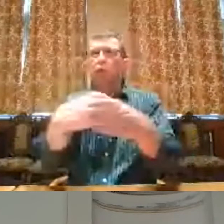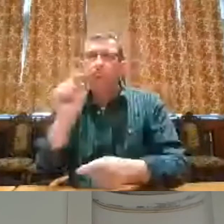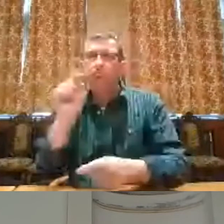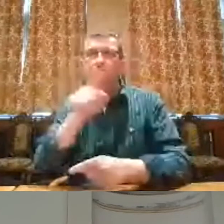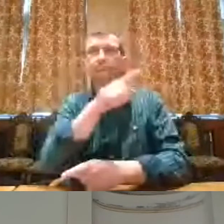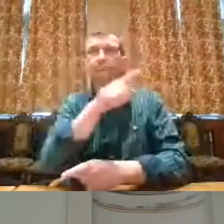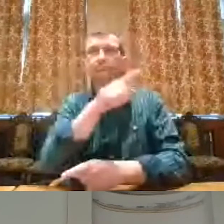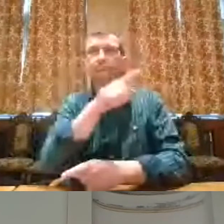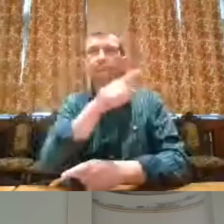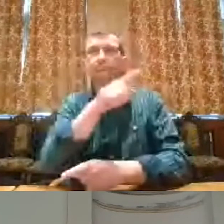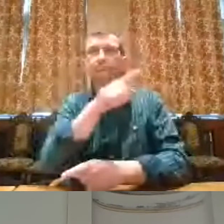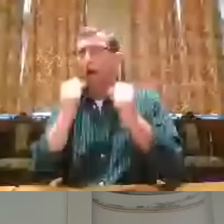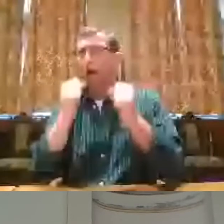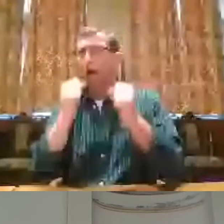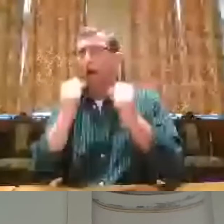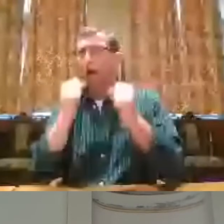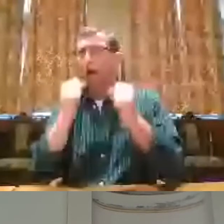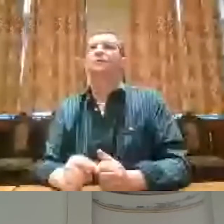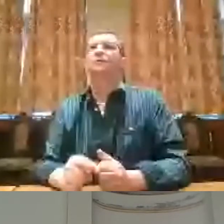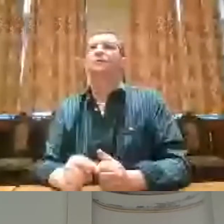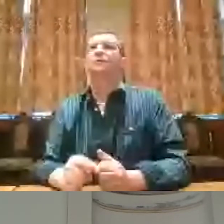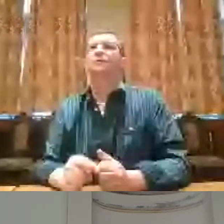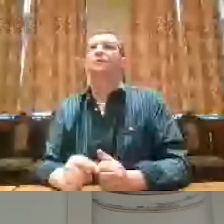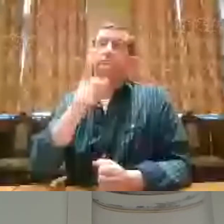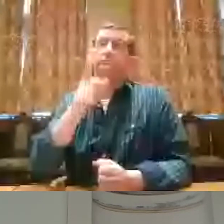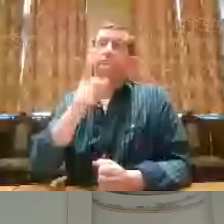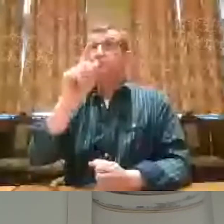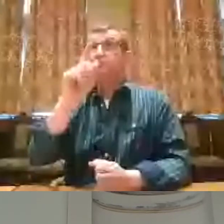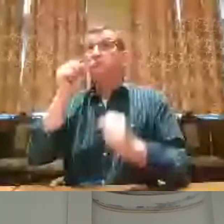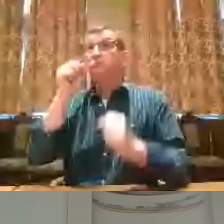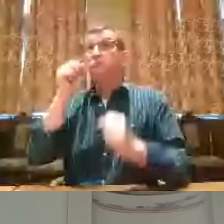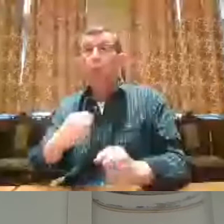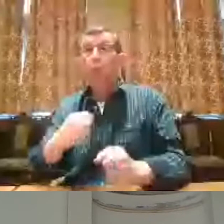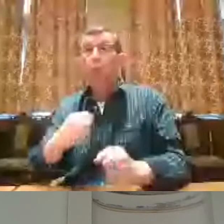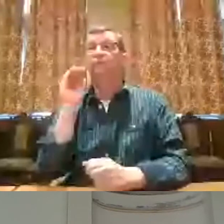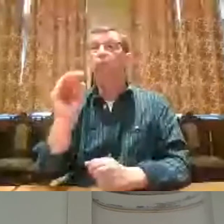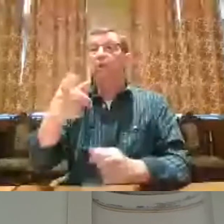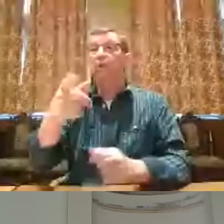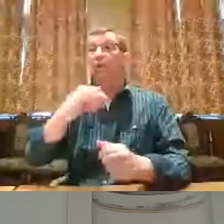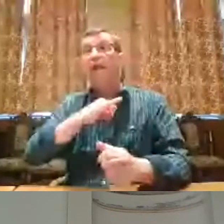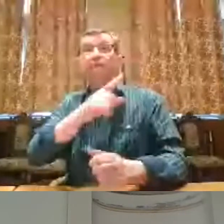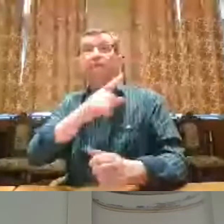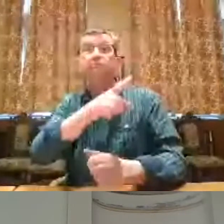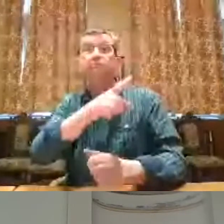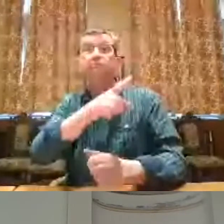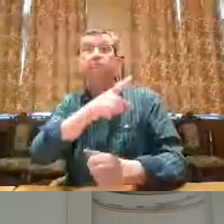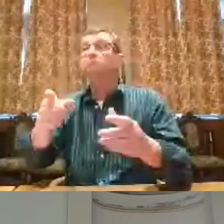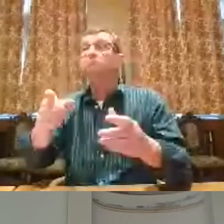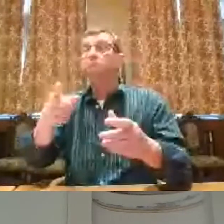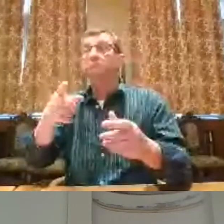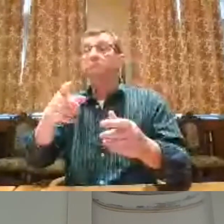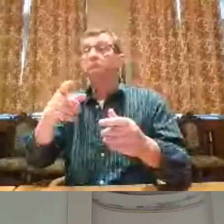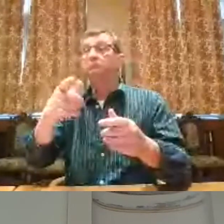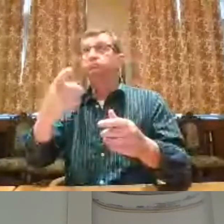de activiteiten doorgaan van alle specifieke clubs en groepen eigenlijk. Ook wil ik jullie